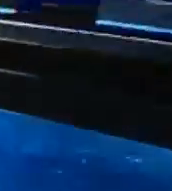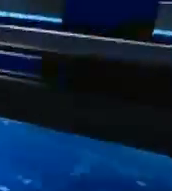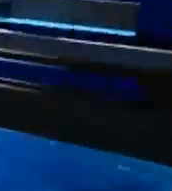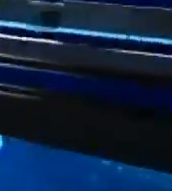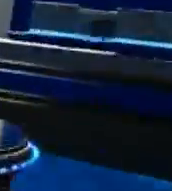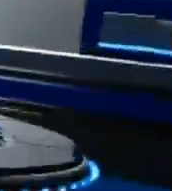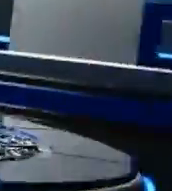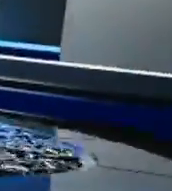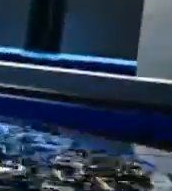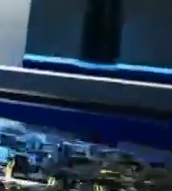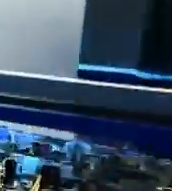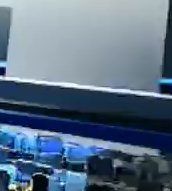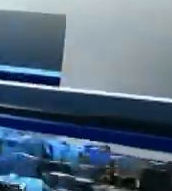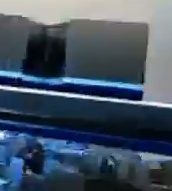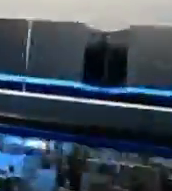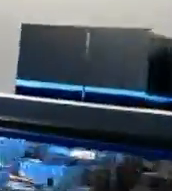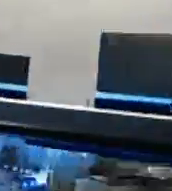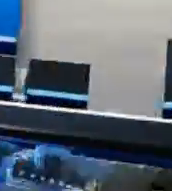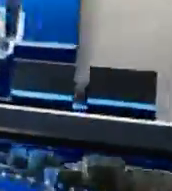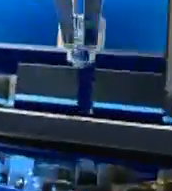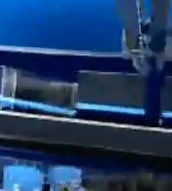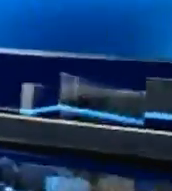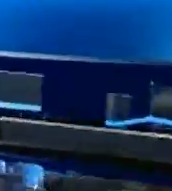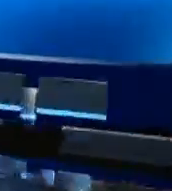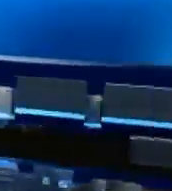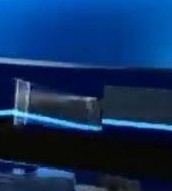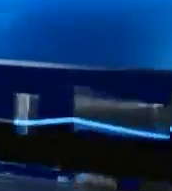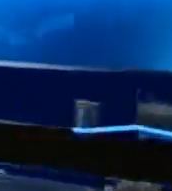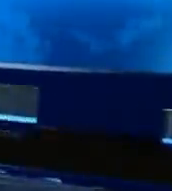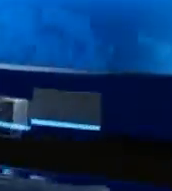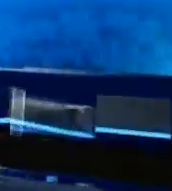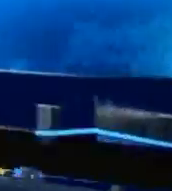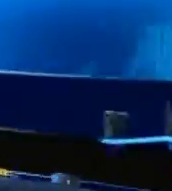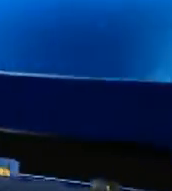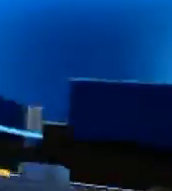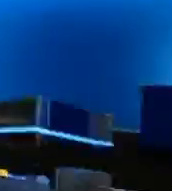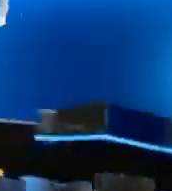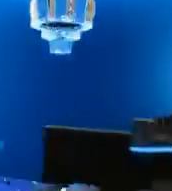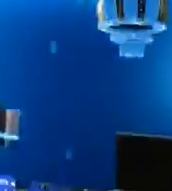Субтитры подогнал «Симон»